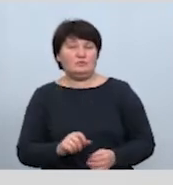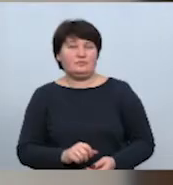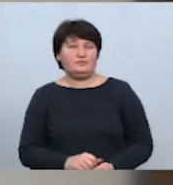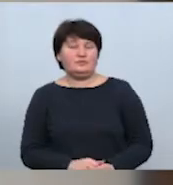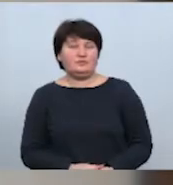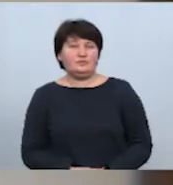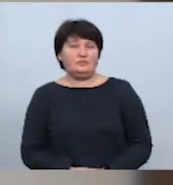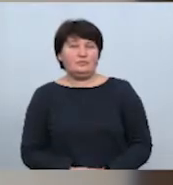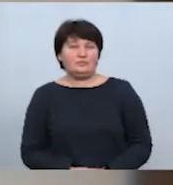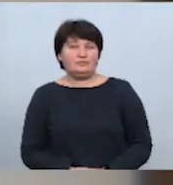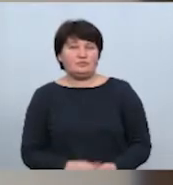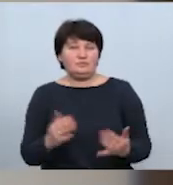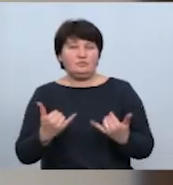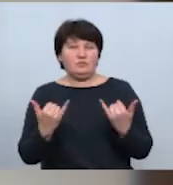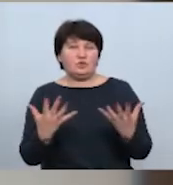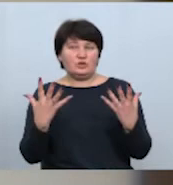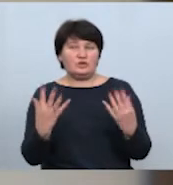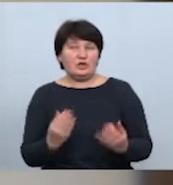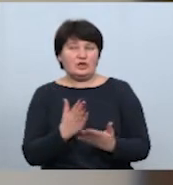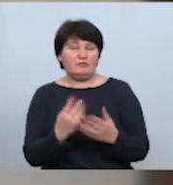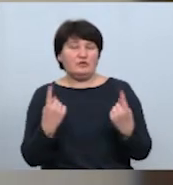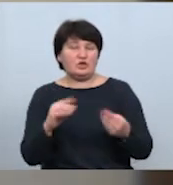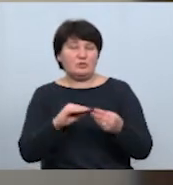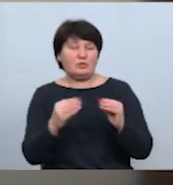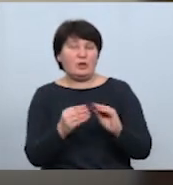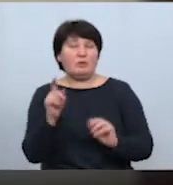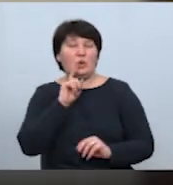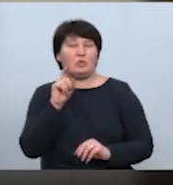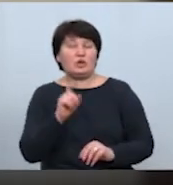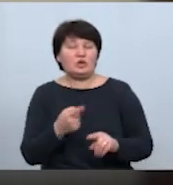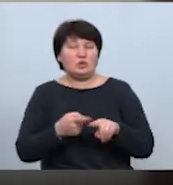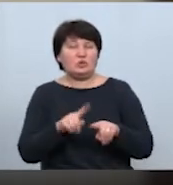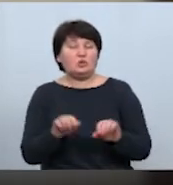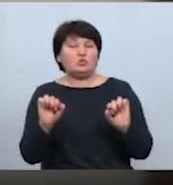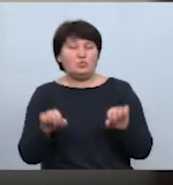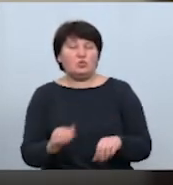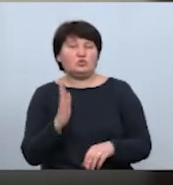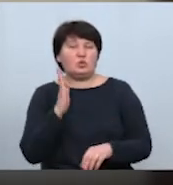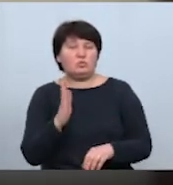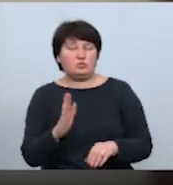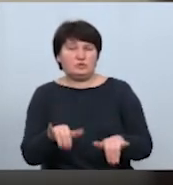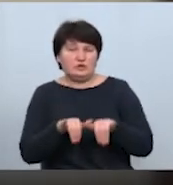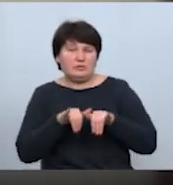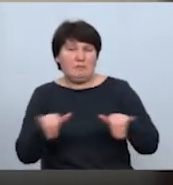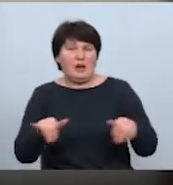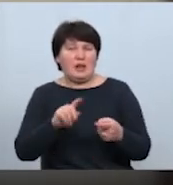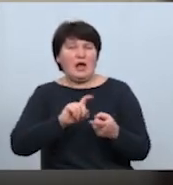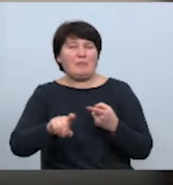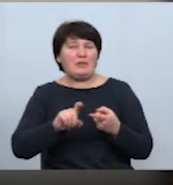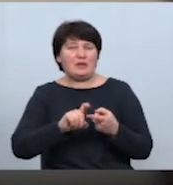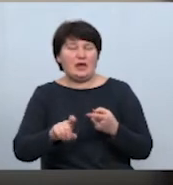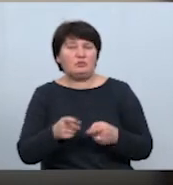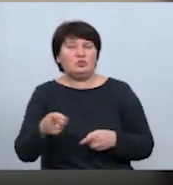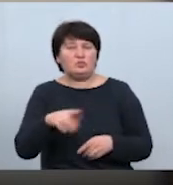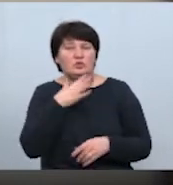На сьогоднішній день є величезна проблема на Україні того, що може бути спалах епідемії, тому що дуже